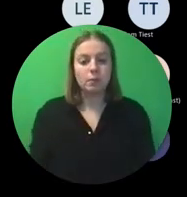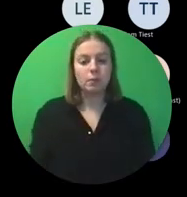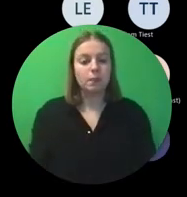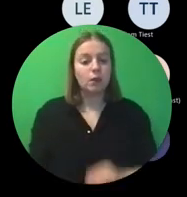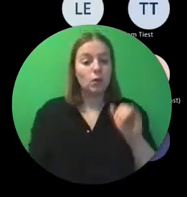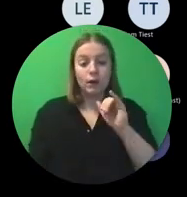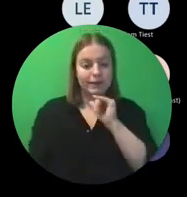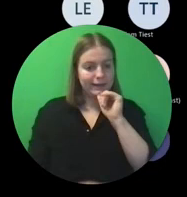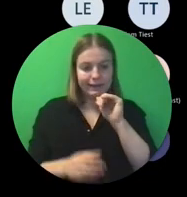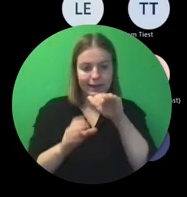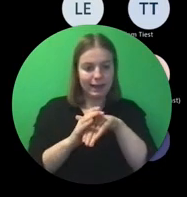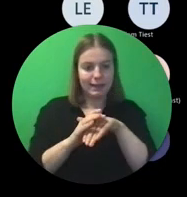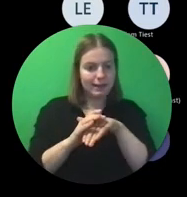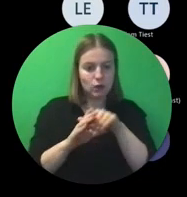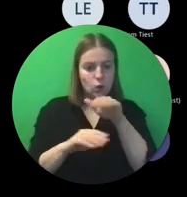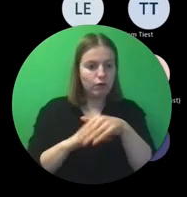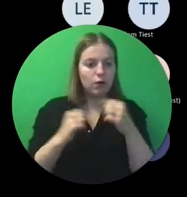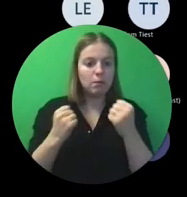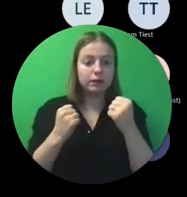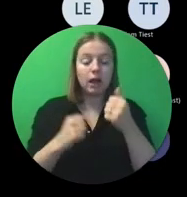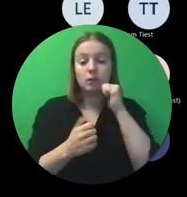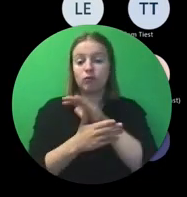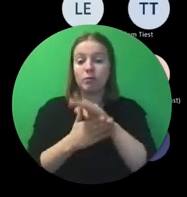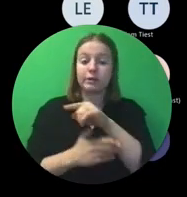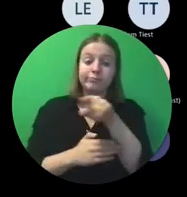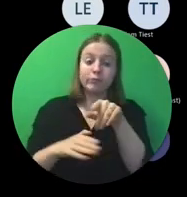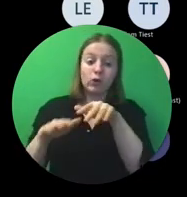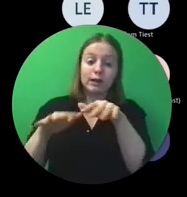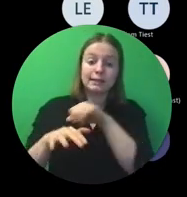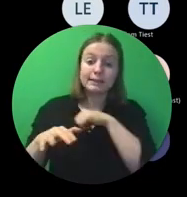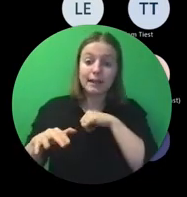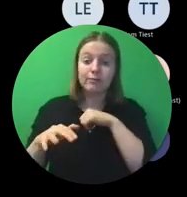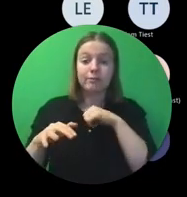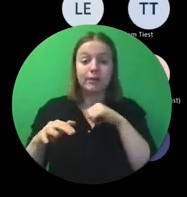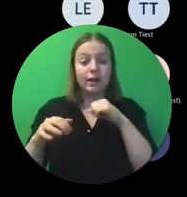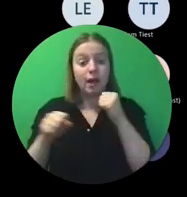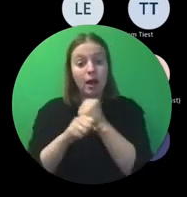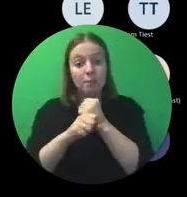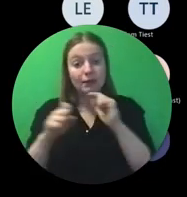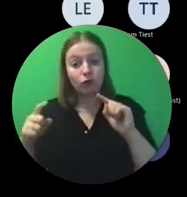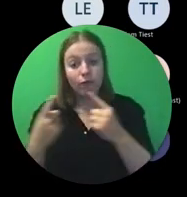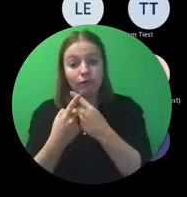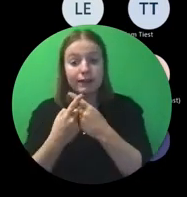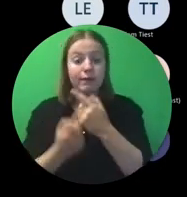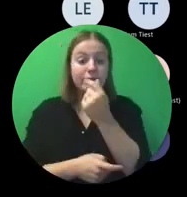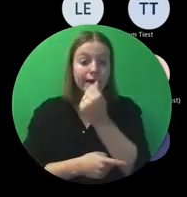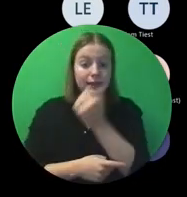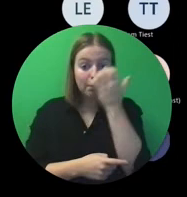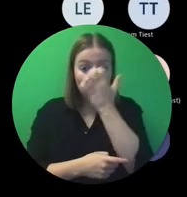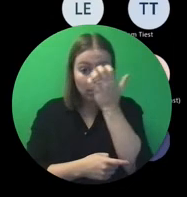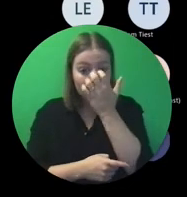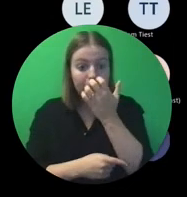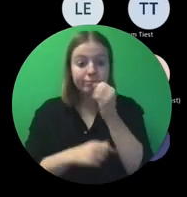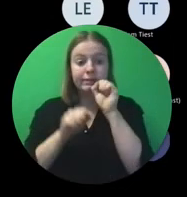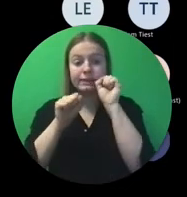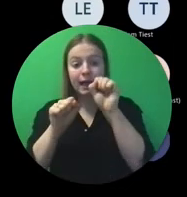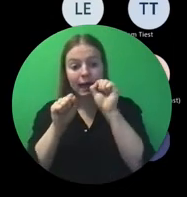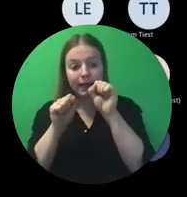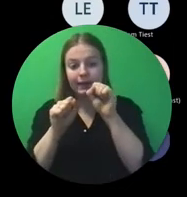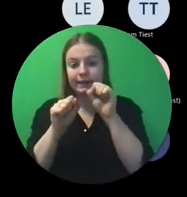Wat valt daar niet onder als er bij jullie stakingen zijn, arbeidsconflicten, financiële moeilijkheden, enzovoort.